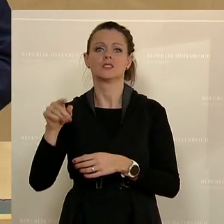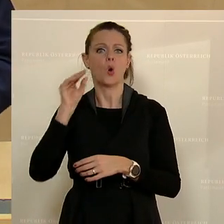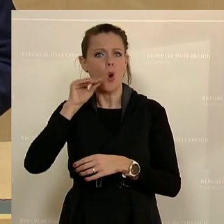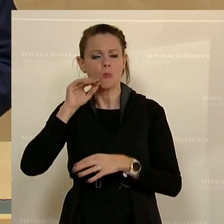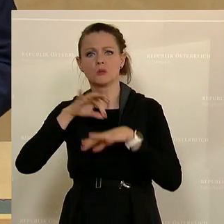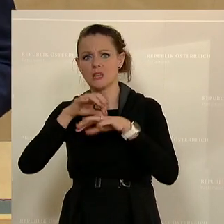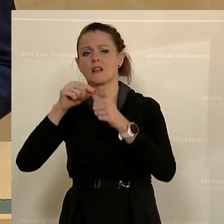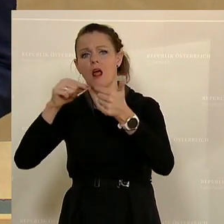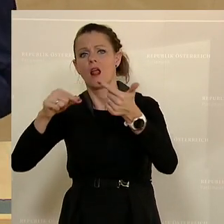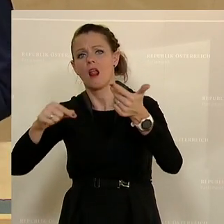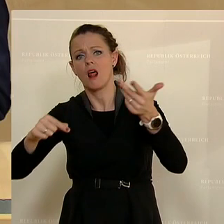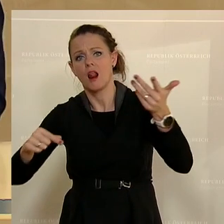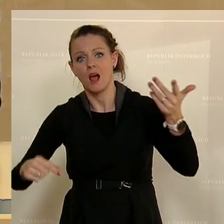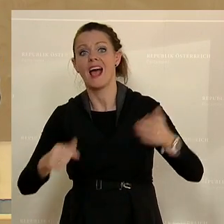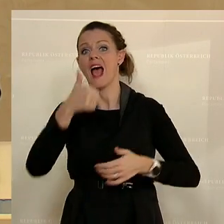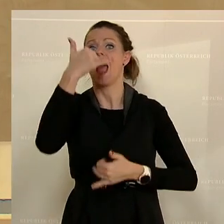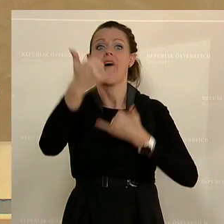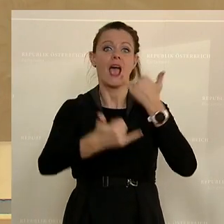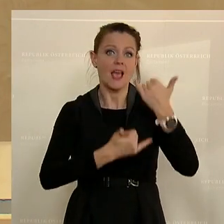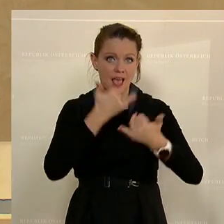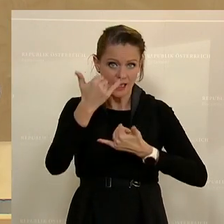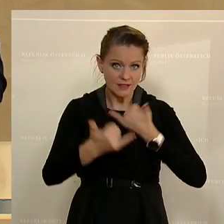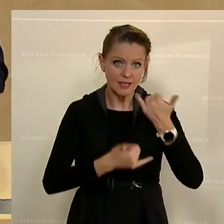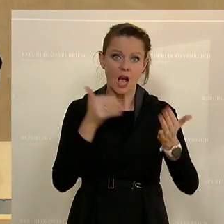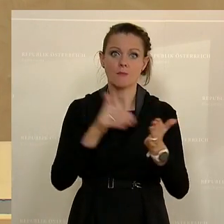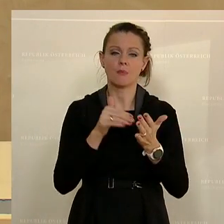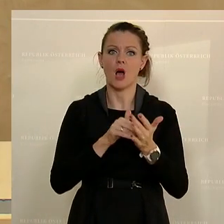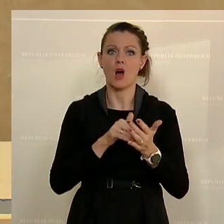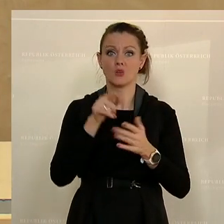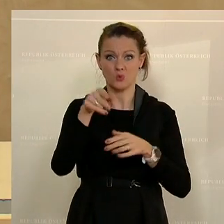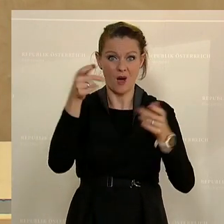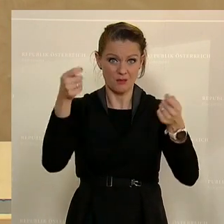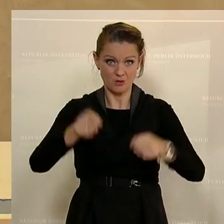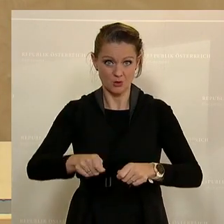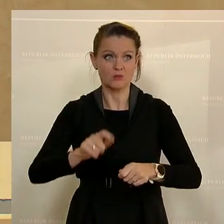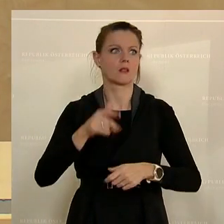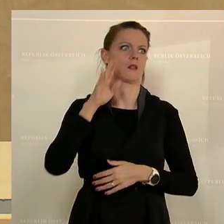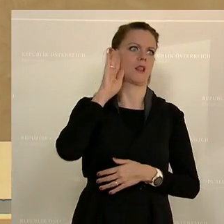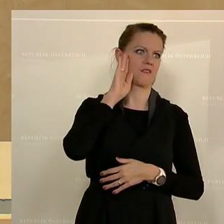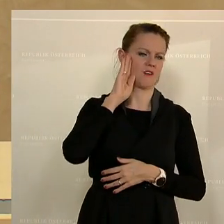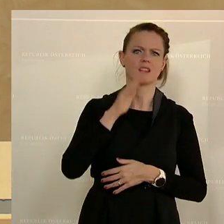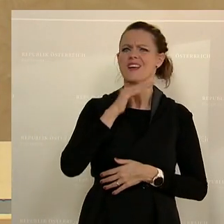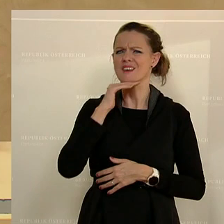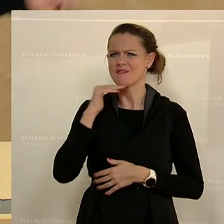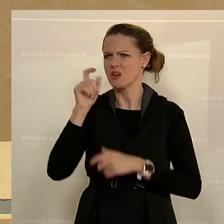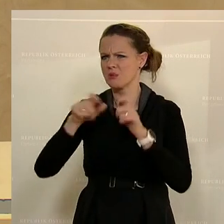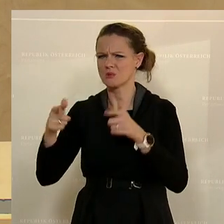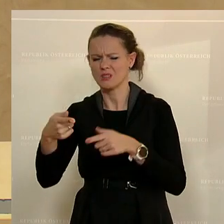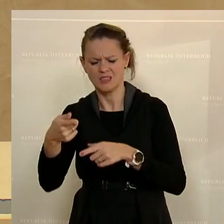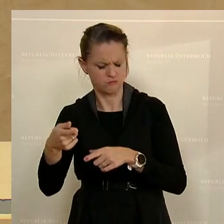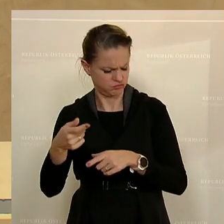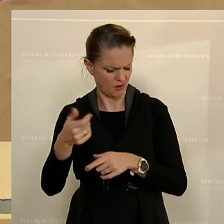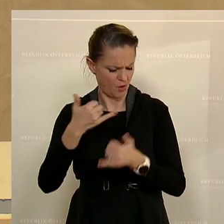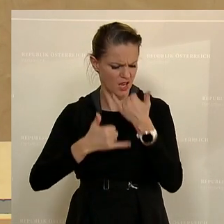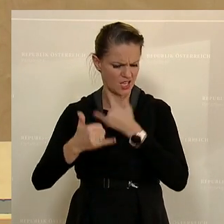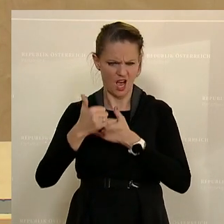einem Jahr dauern, dass man dann weiß, was im Tierschutzrat beschlossen wurde. Und ich habe mit vielen Tierschutzombudsleuten gesprochen, die wissen dann gar nicht mehr, was vor einem